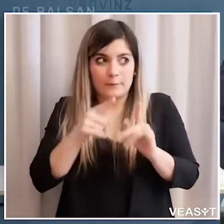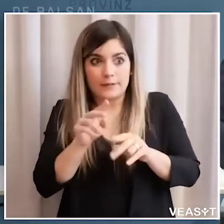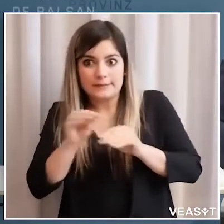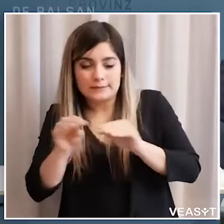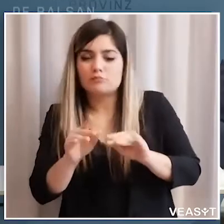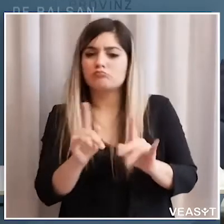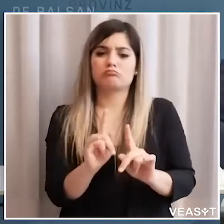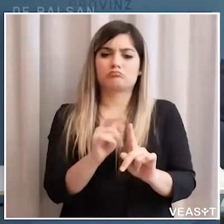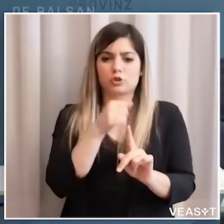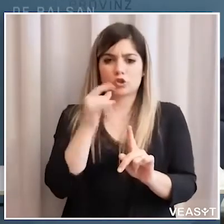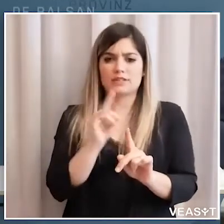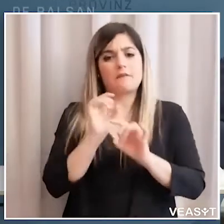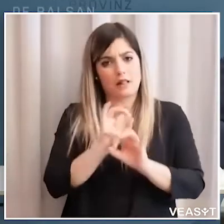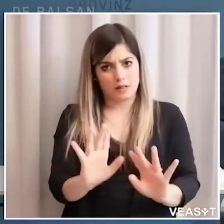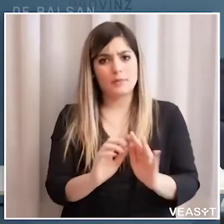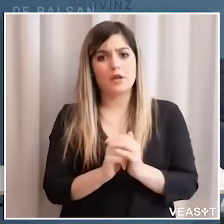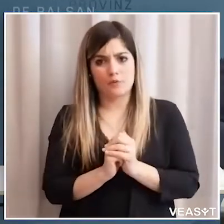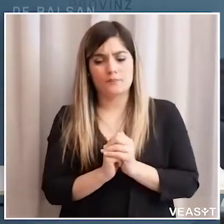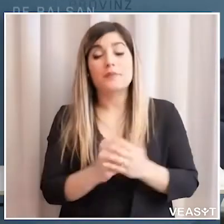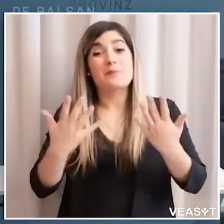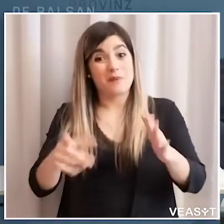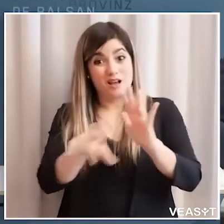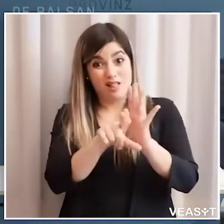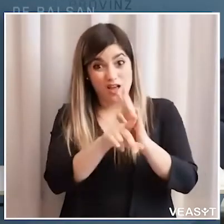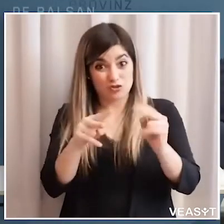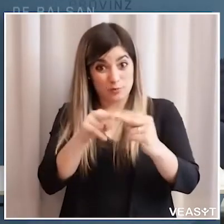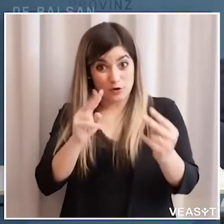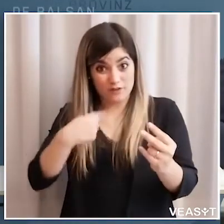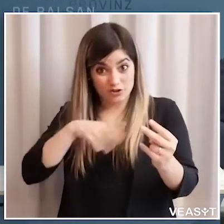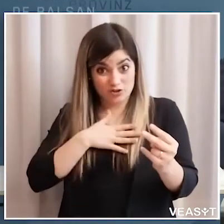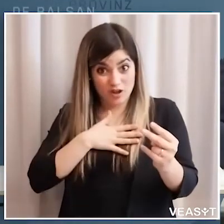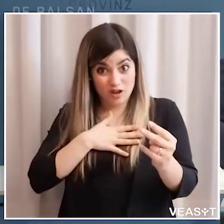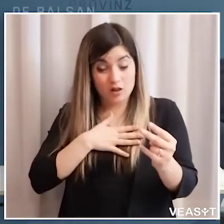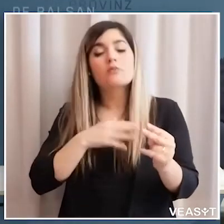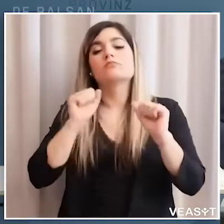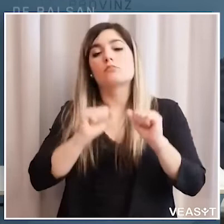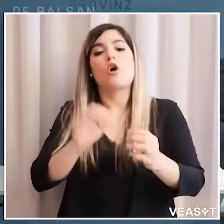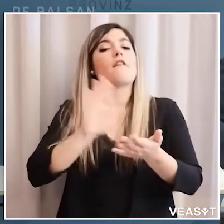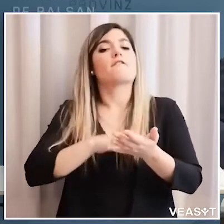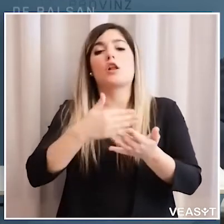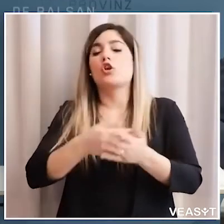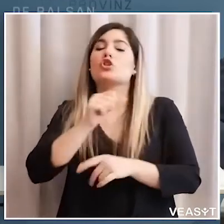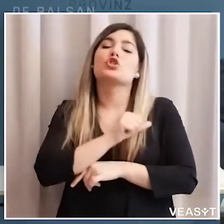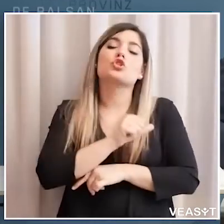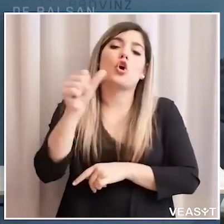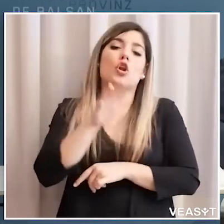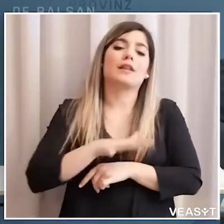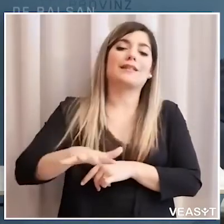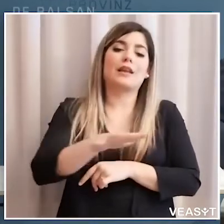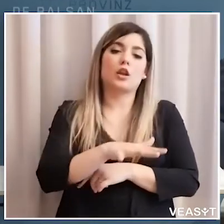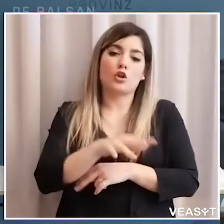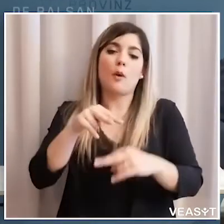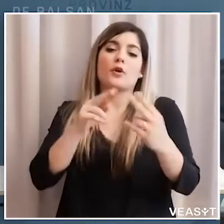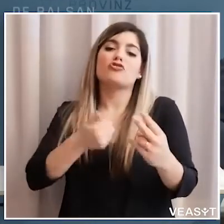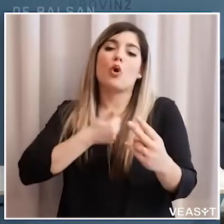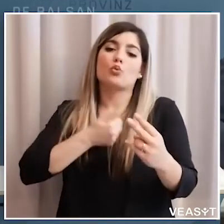avere per potersi spostare questo però ovviamente nella nostra legge è una legge provinciale può avere valenza soltanto sul territorio